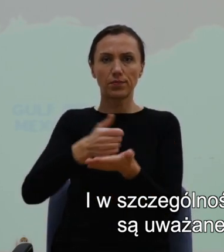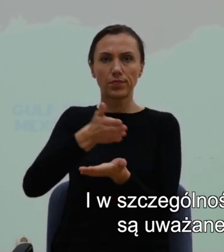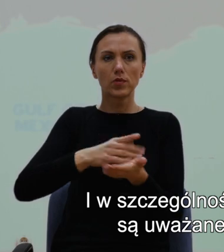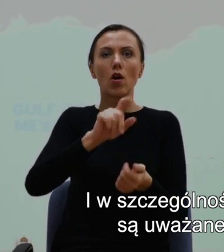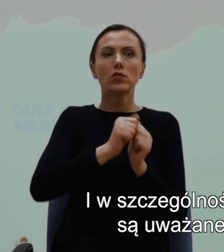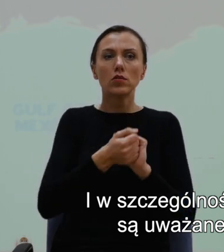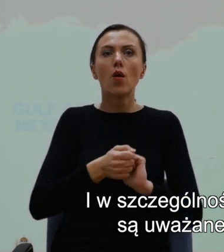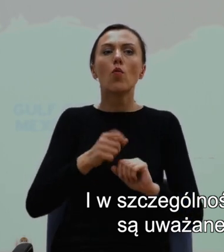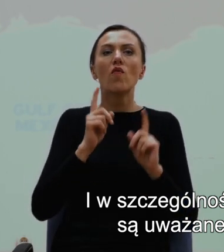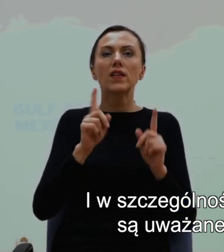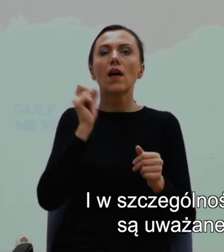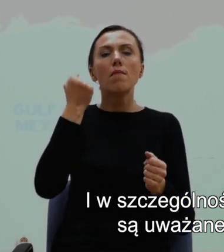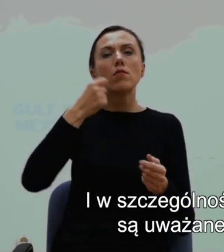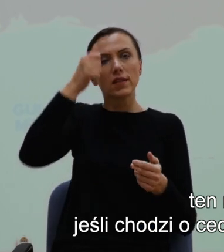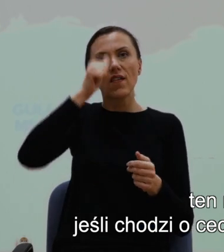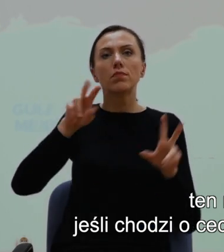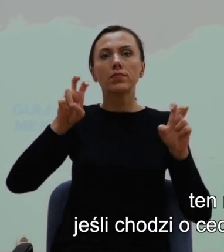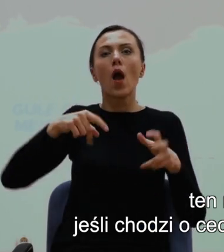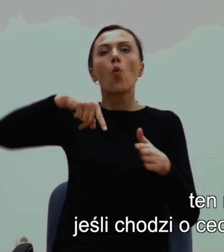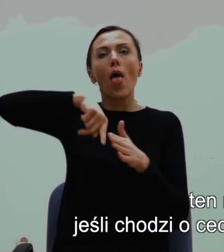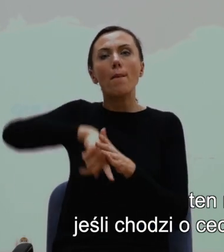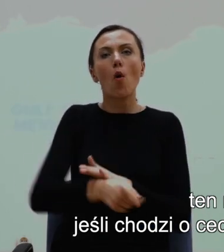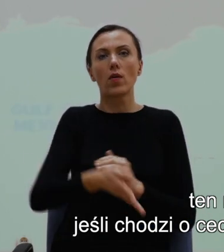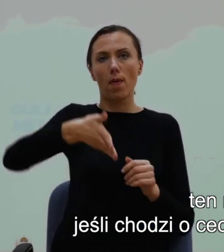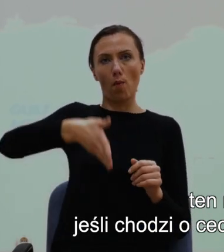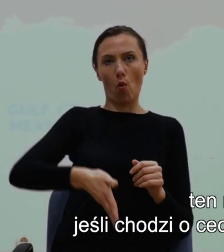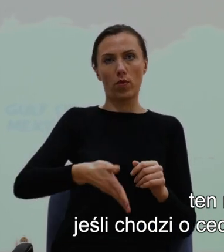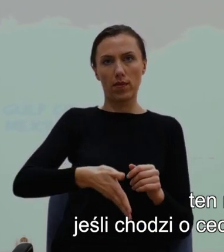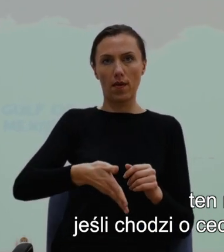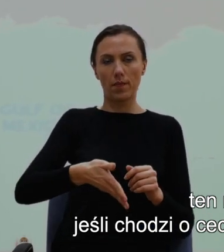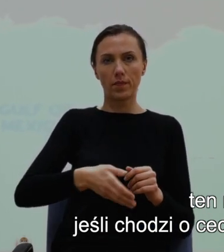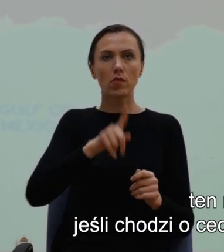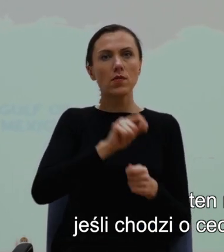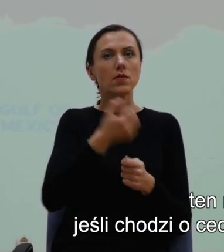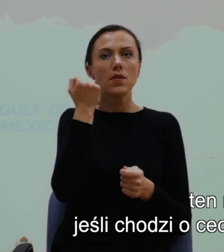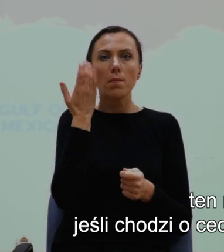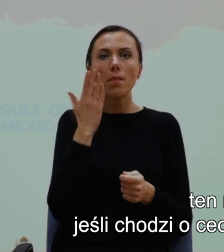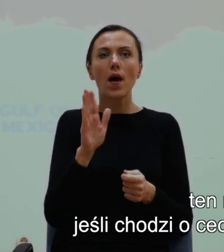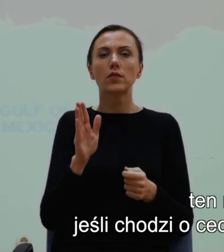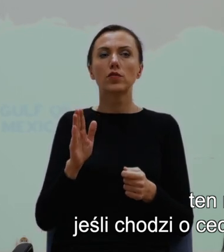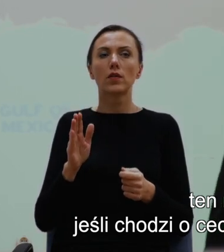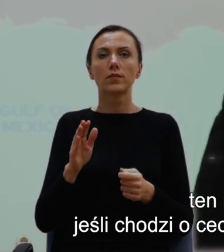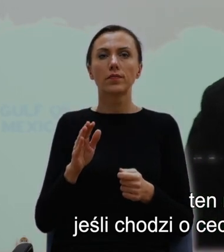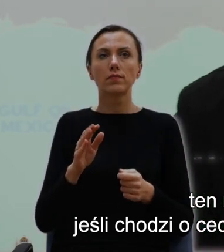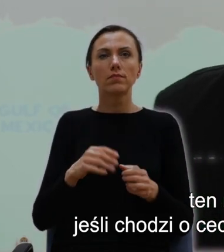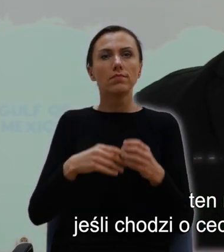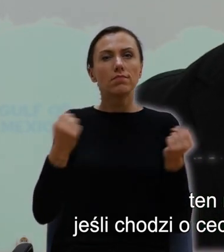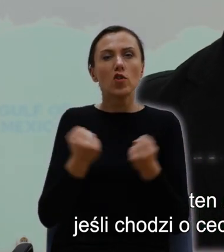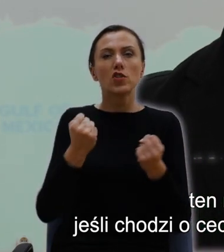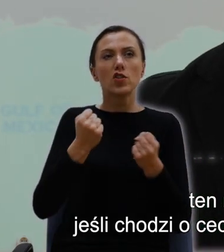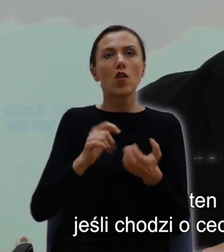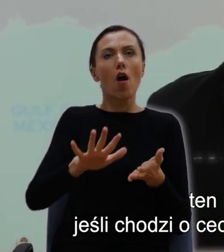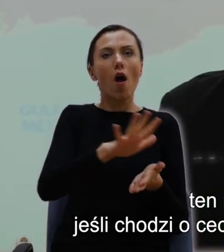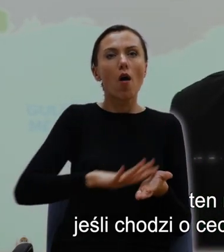głębokie południe, deep south. Ten najbardziej esencjonalny obszar, jeśli chodzi